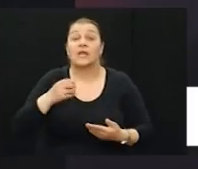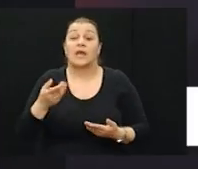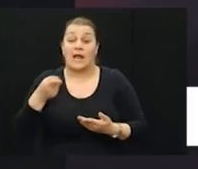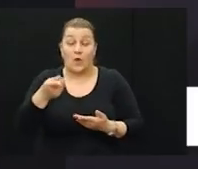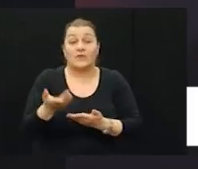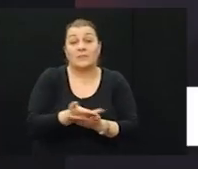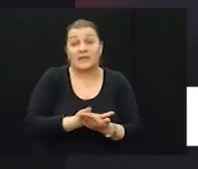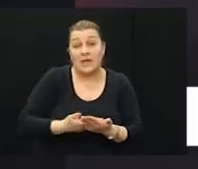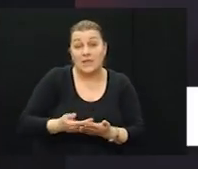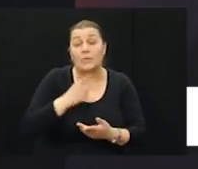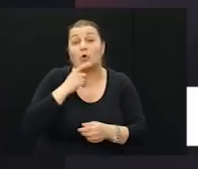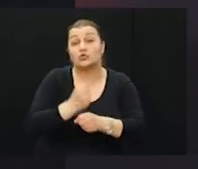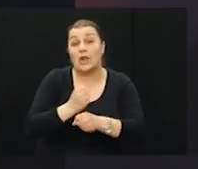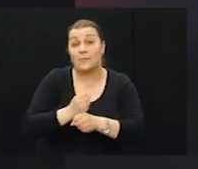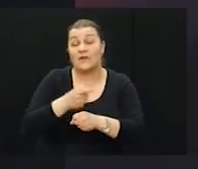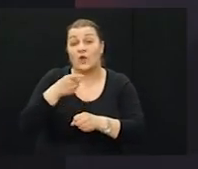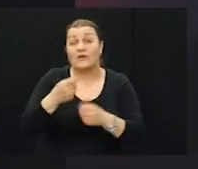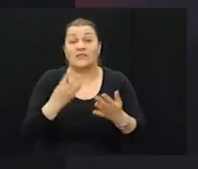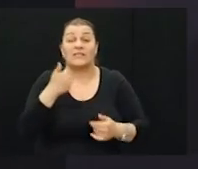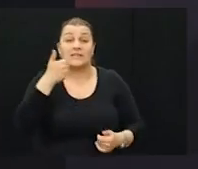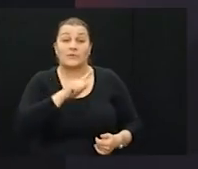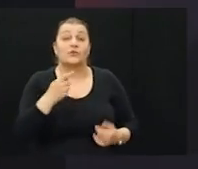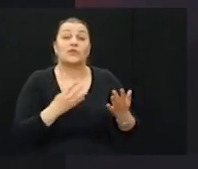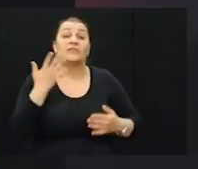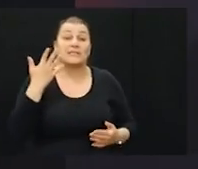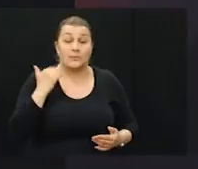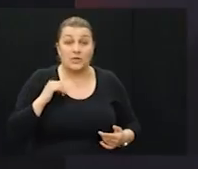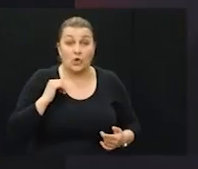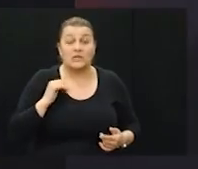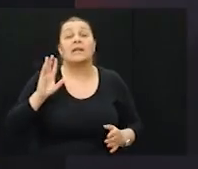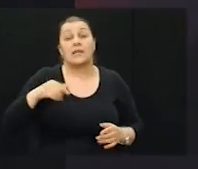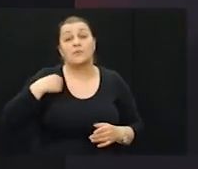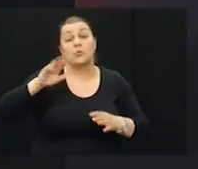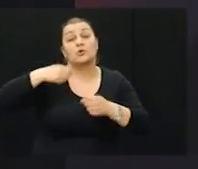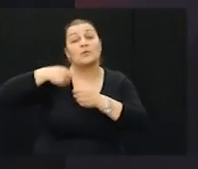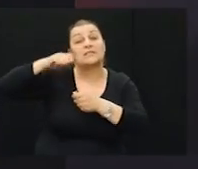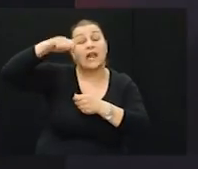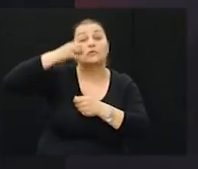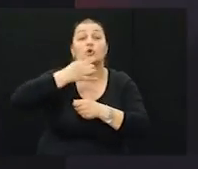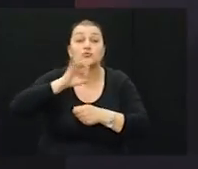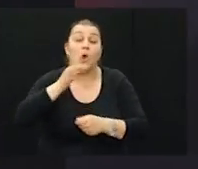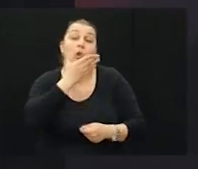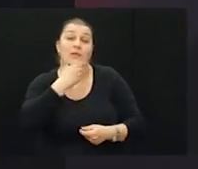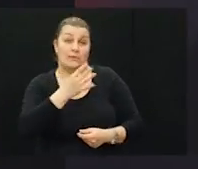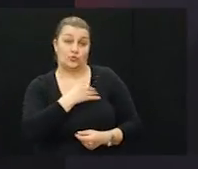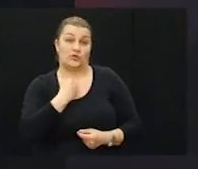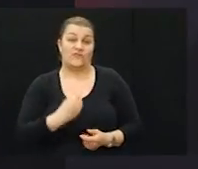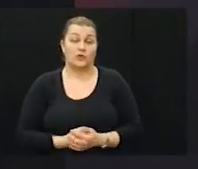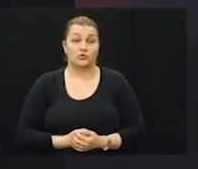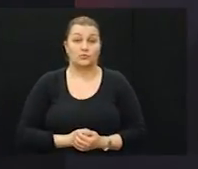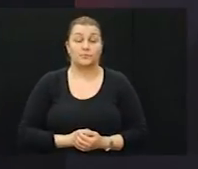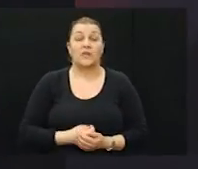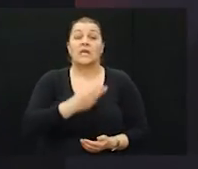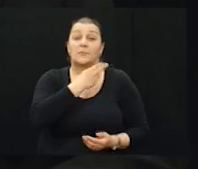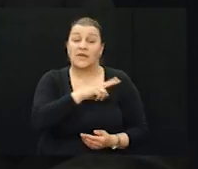temeljima koje su učinjeni u tom trenutku 1991. a 1995. godine možemo izgraditi još bolju, još ljepšu Hrvatsku